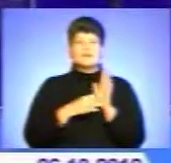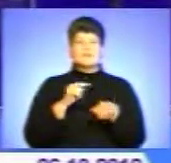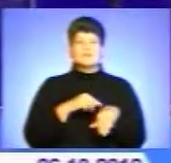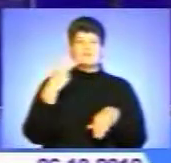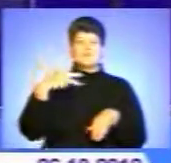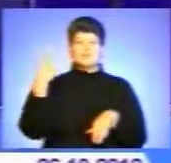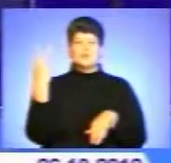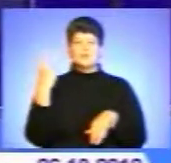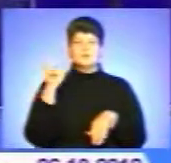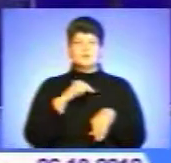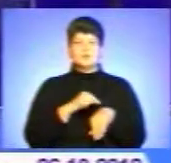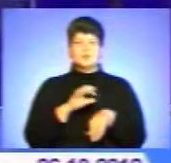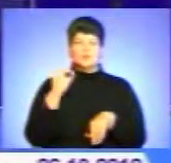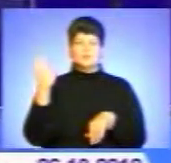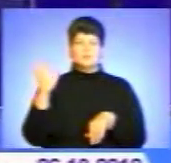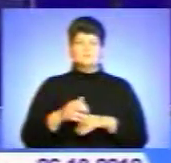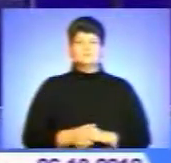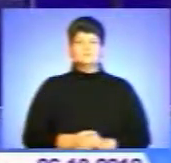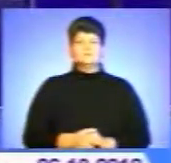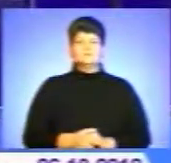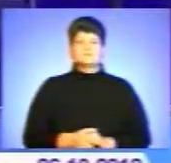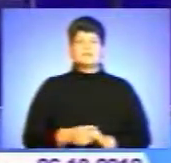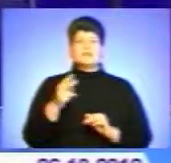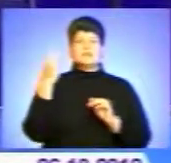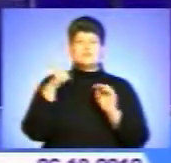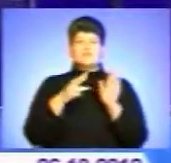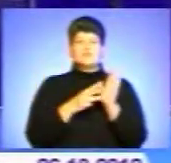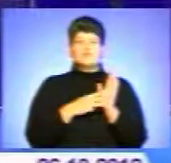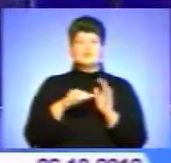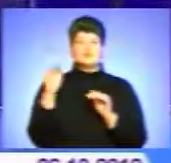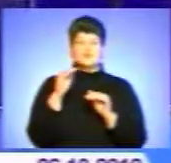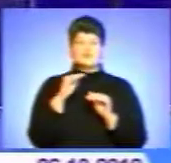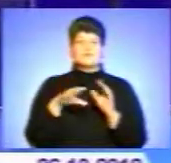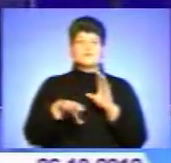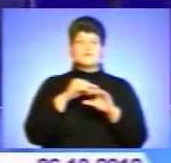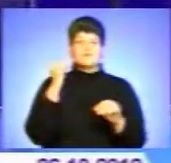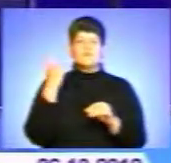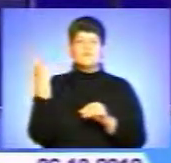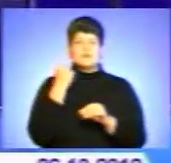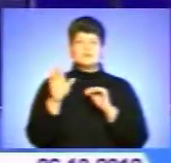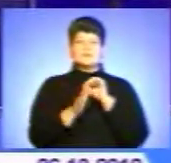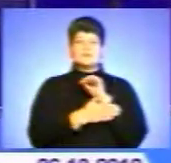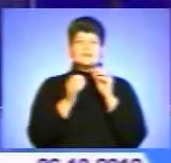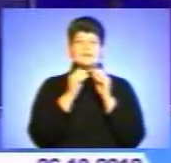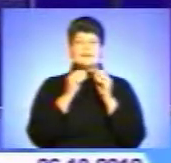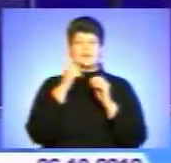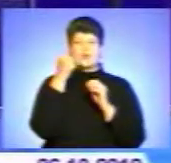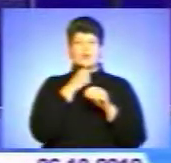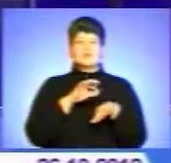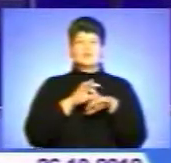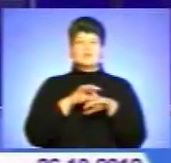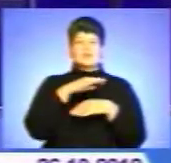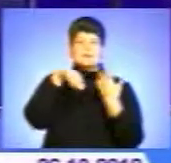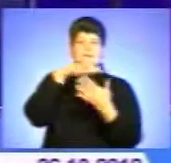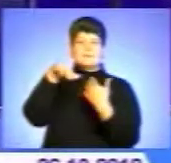.00. Отож, 28 жовтня парламентські вибори. Вперше за останні 10 років вони проходять за